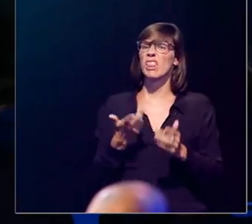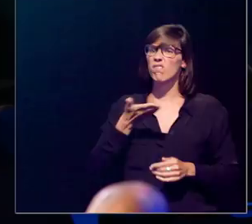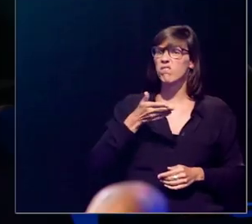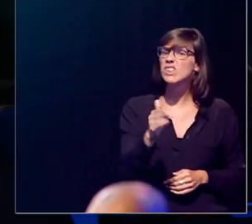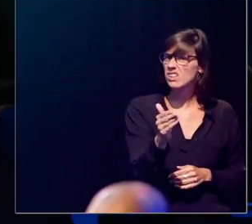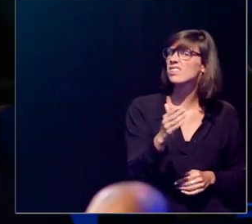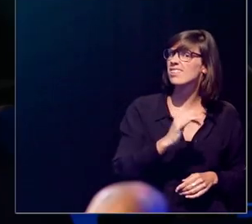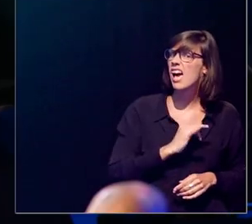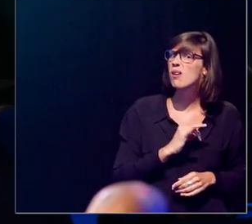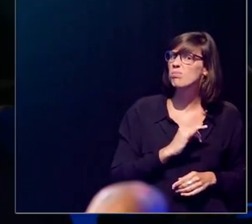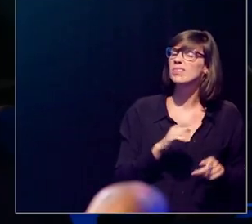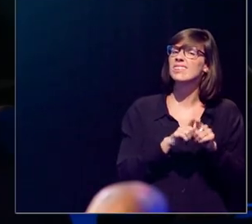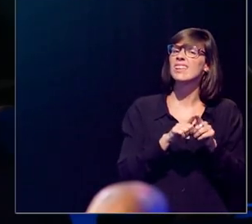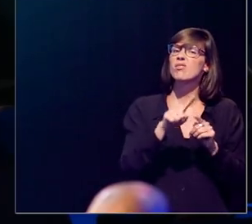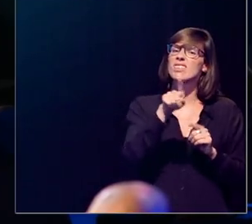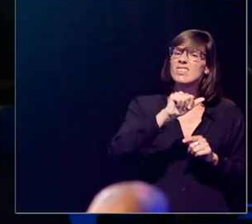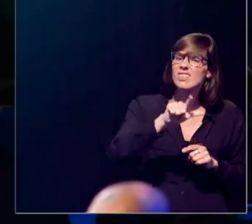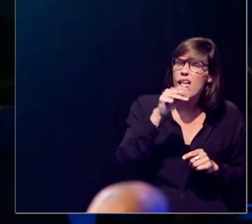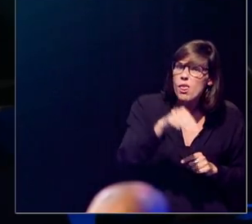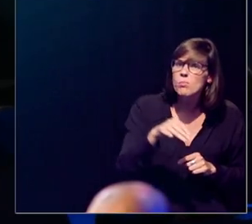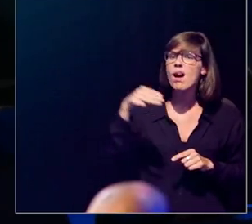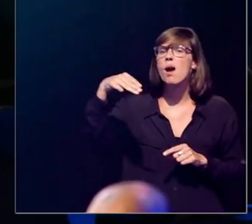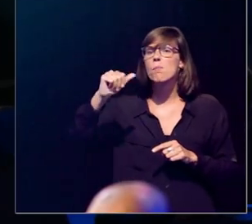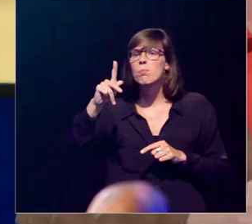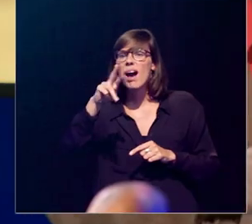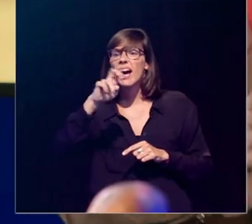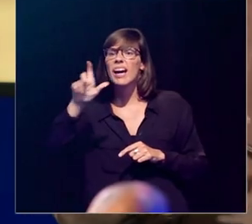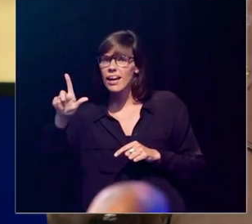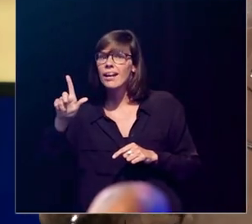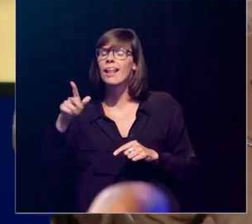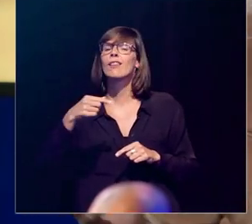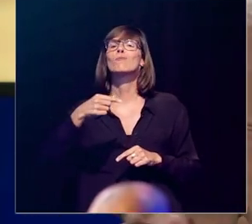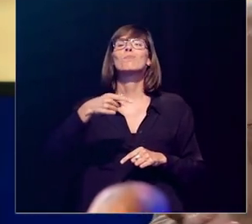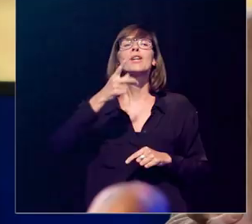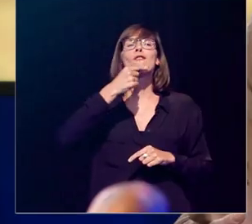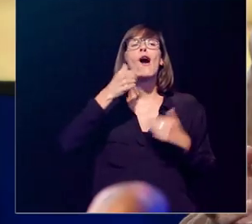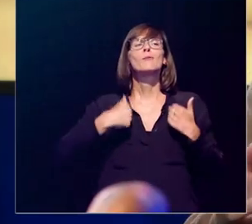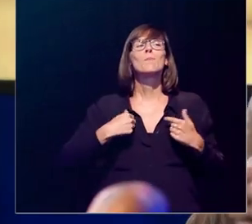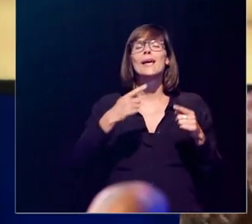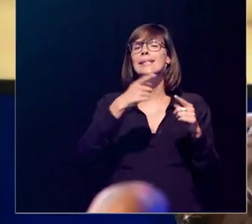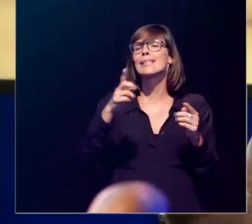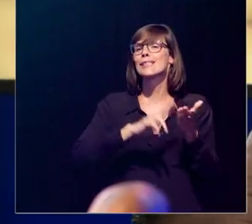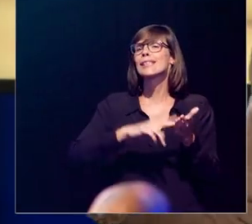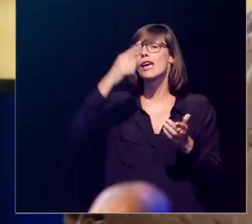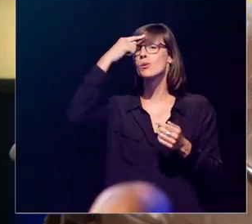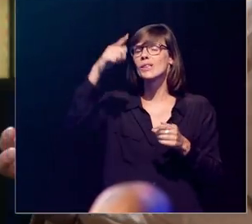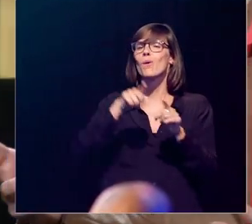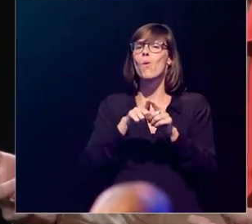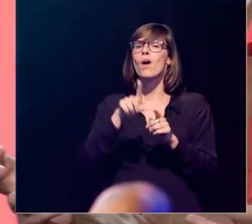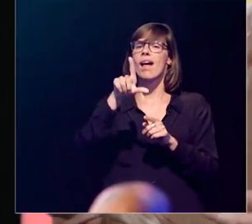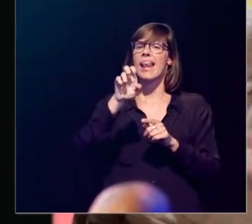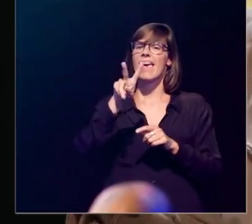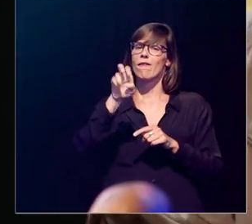zoals vette zalm, zoals makreel, de ouderen onder u herinneren zich levertraan.